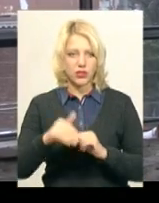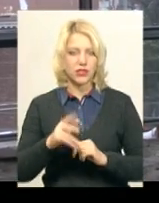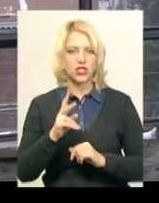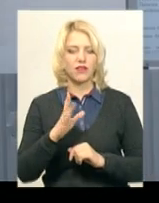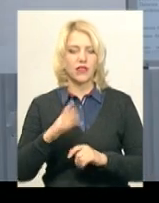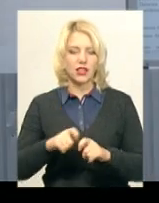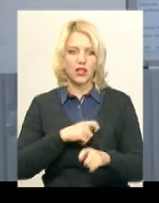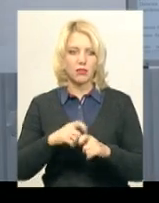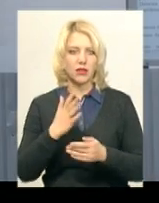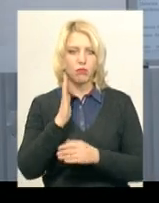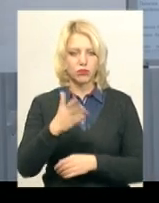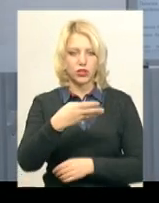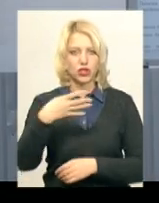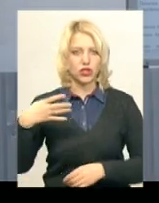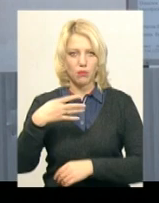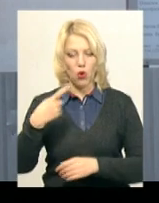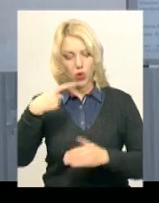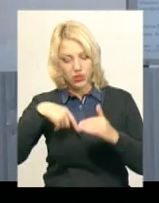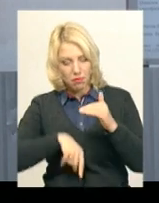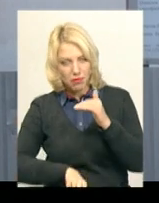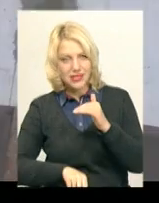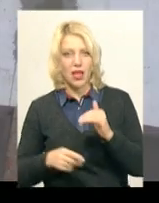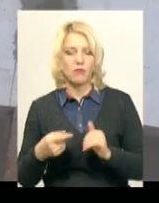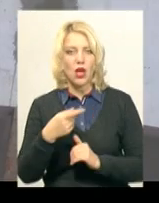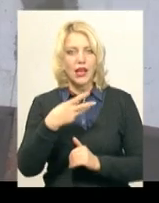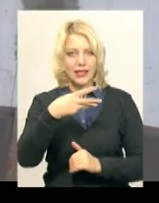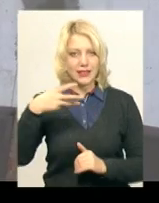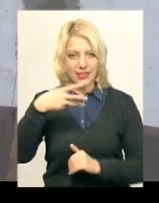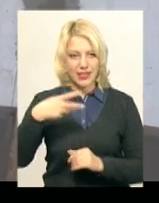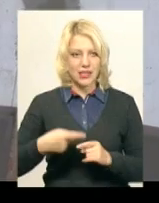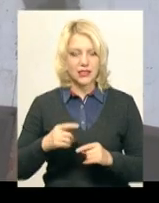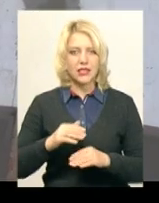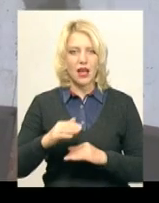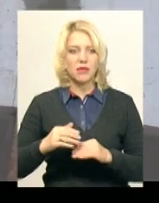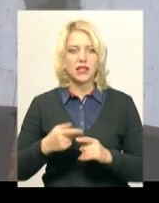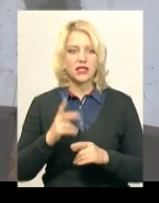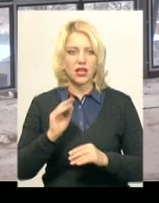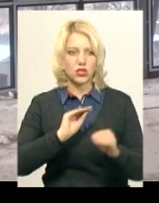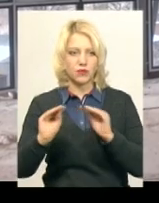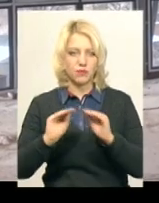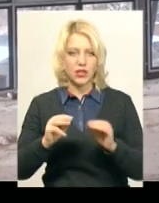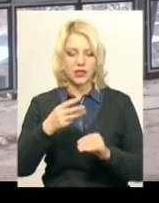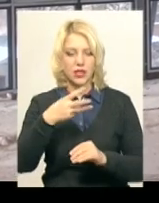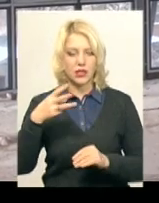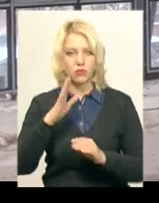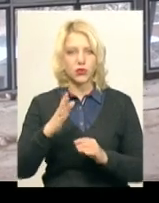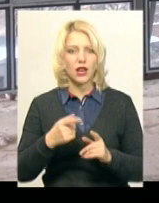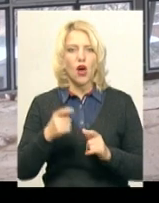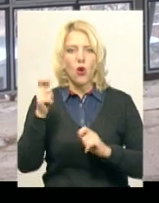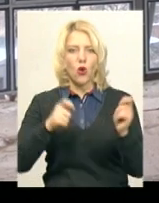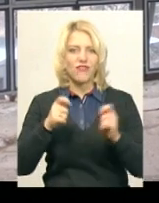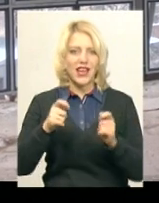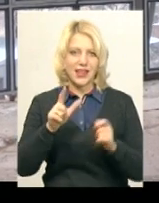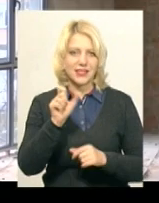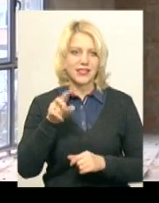матиме чотири поверхи, один підземний, три наземних. Нині облаштовує добудову на третьому поверсі. Там розміщуватиметься конференцзал,